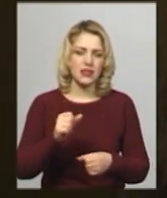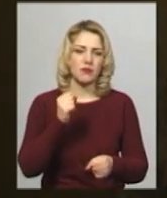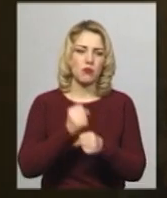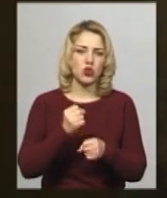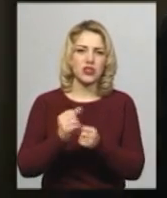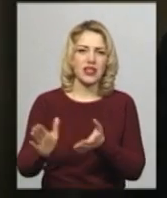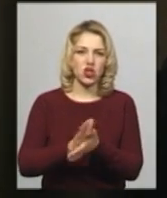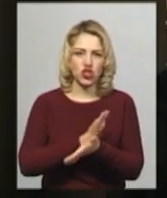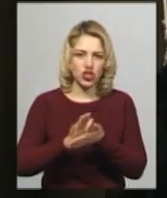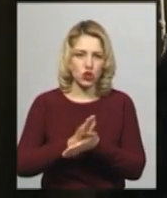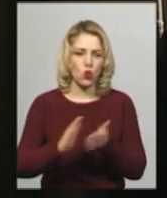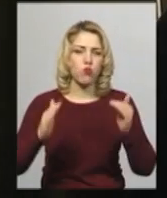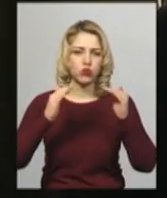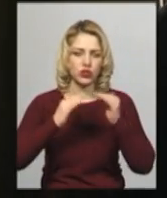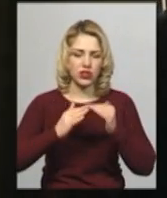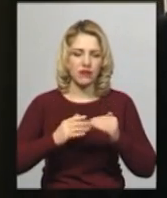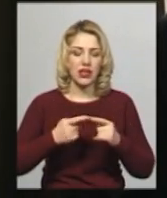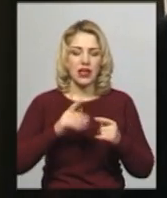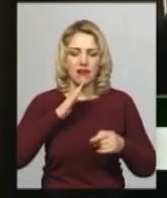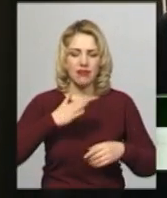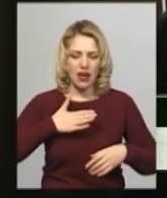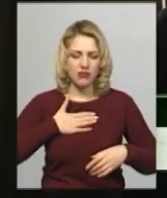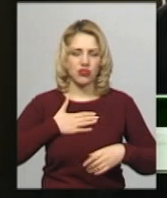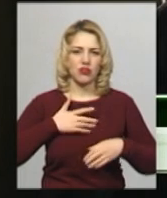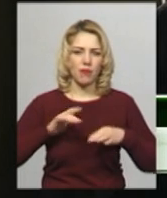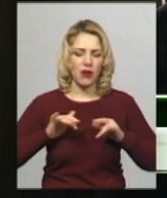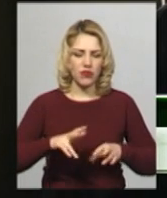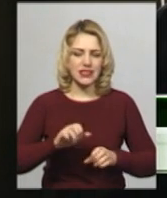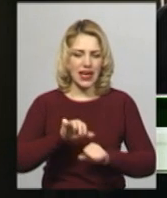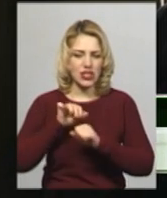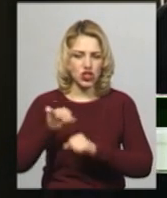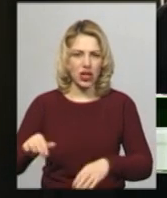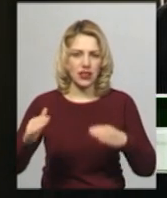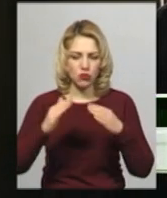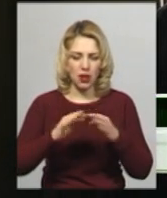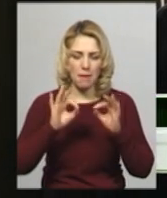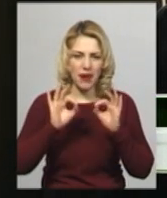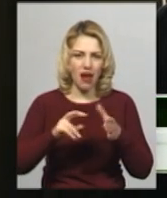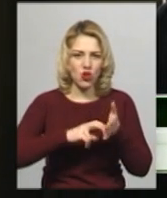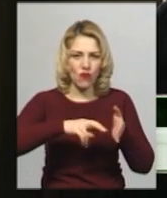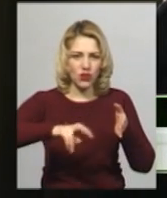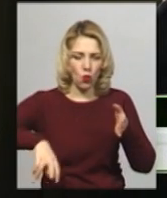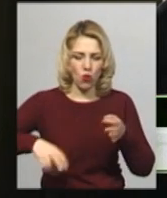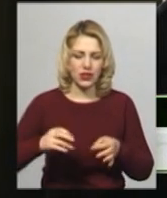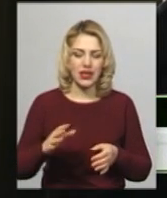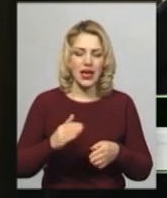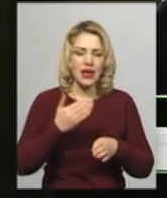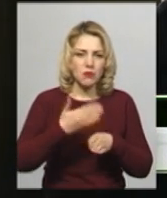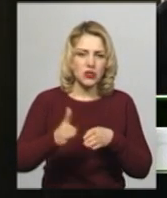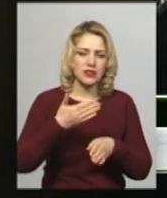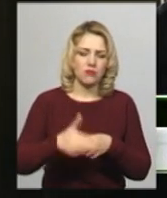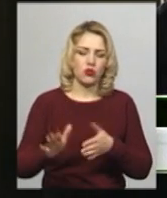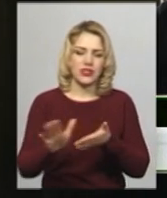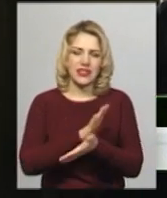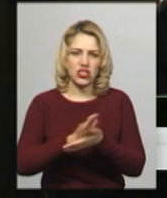будівлі у місті. Вчимося правильно зачищати будівлі, правильно з них виходити, пошагово зачищати кімнати,